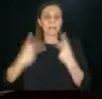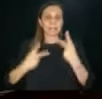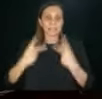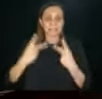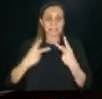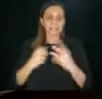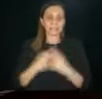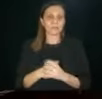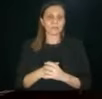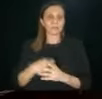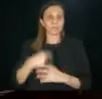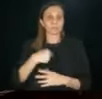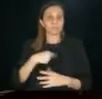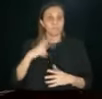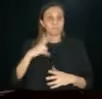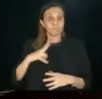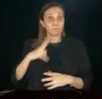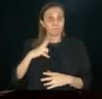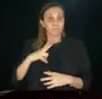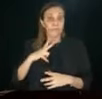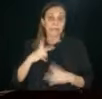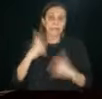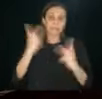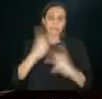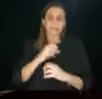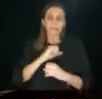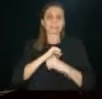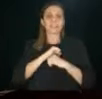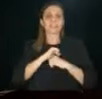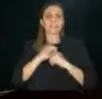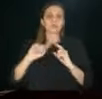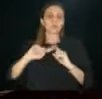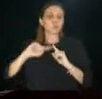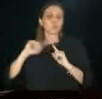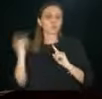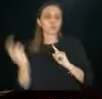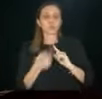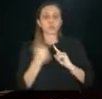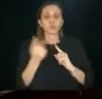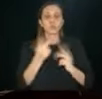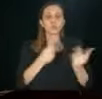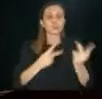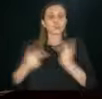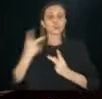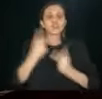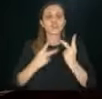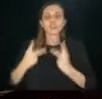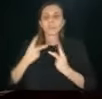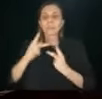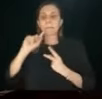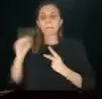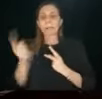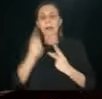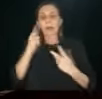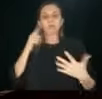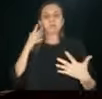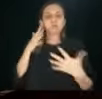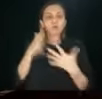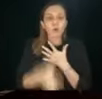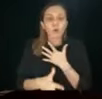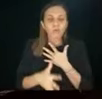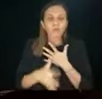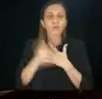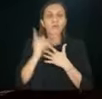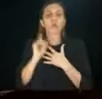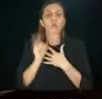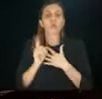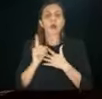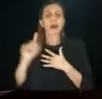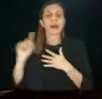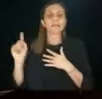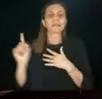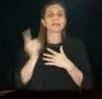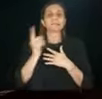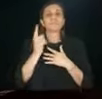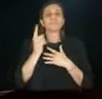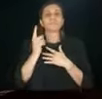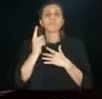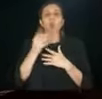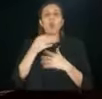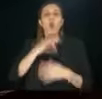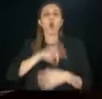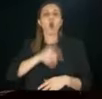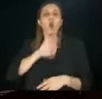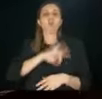spero e credo che noi tutti dobbiamo cercare di approfondire il più possibile l'elemento di straordinaria